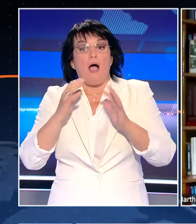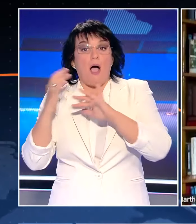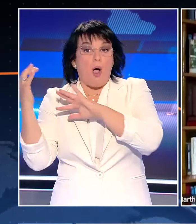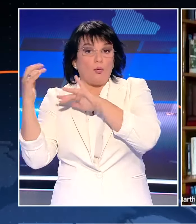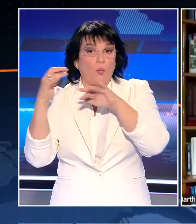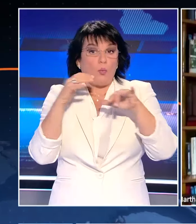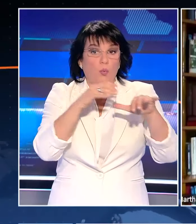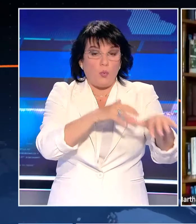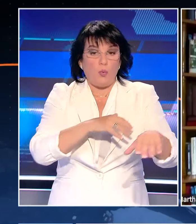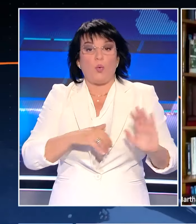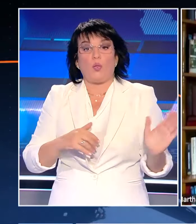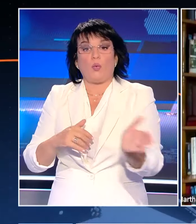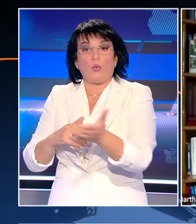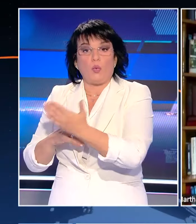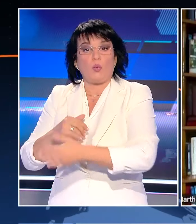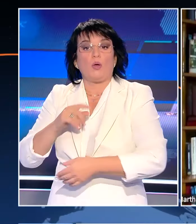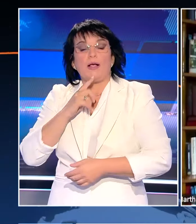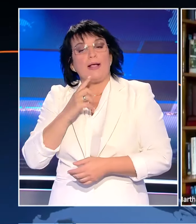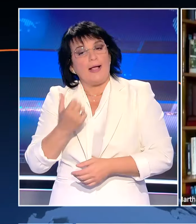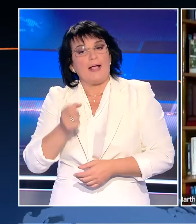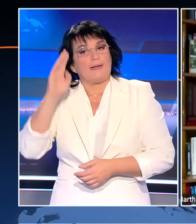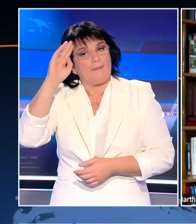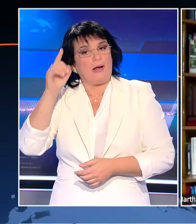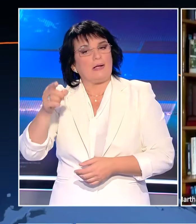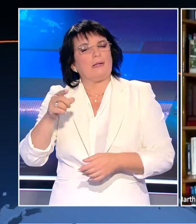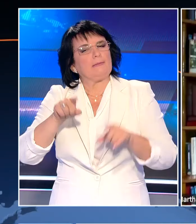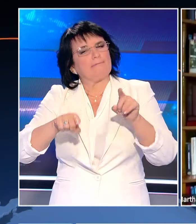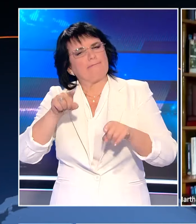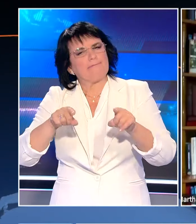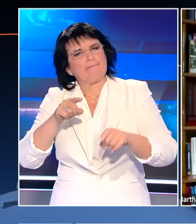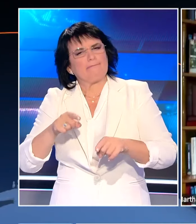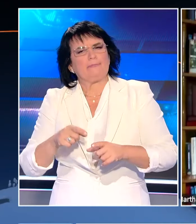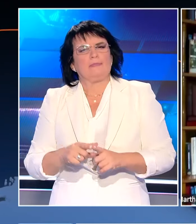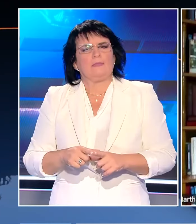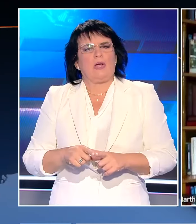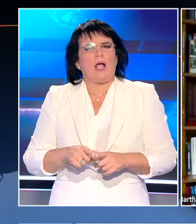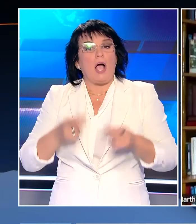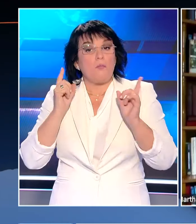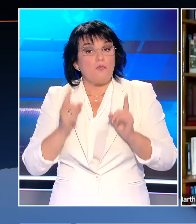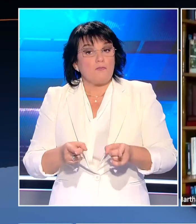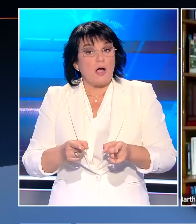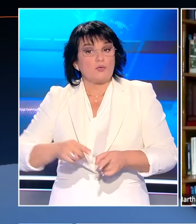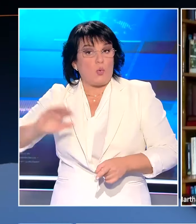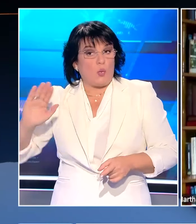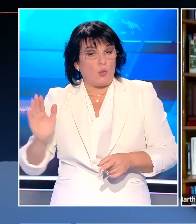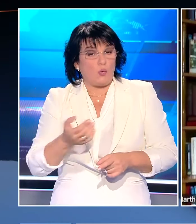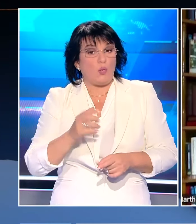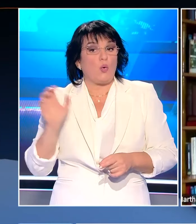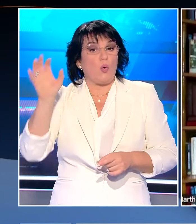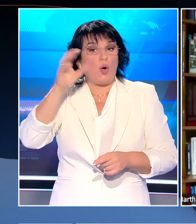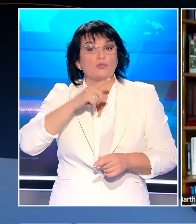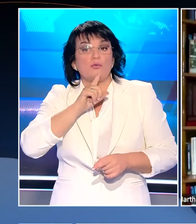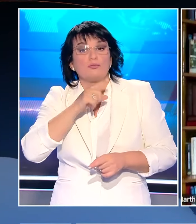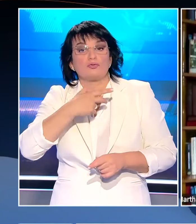πρόεδρα και μιλούτων, ο προκ Carneyς να συνεχίσει αυξημένες στις χρόνιρείς αυξέφημα δεύτερα